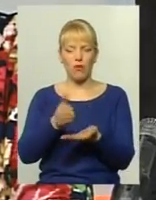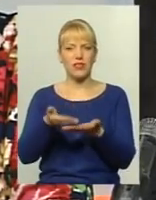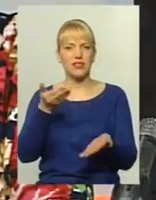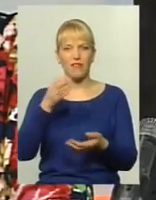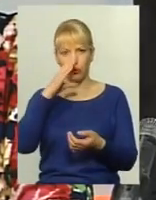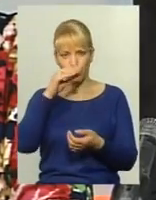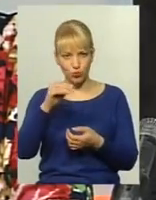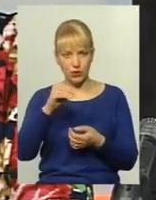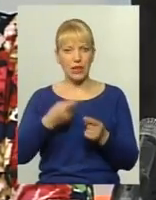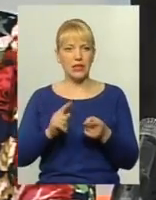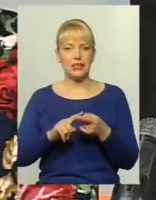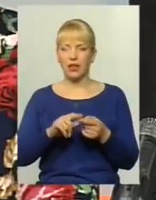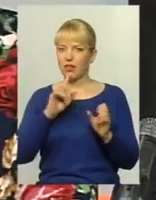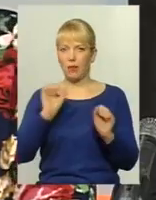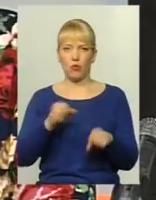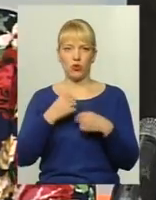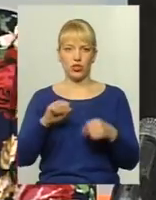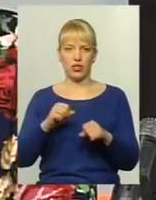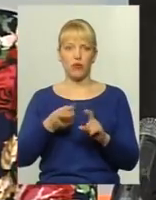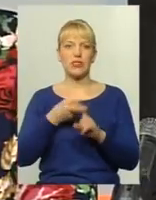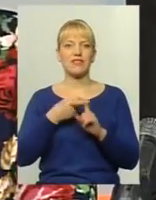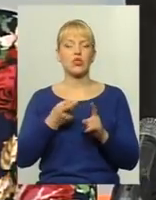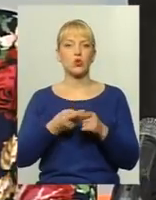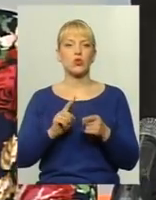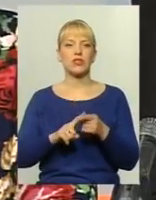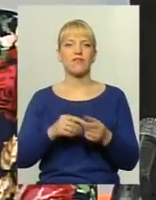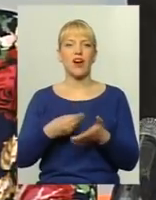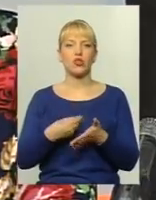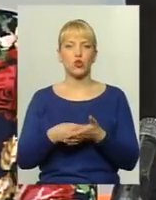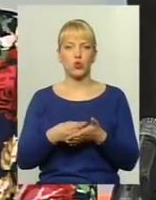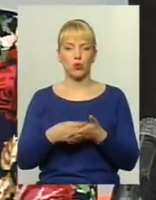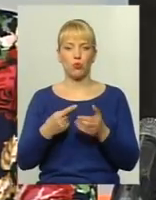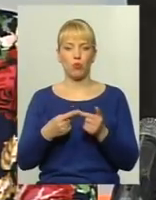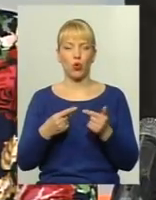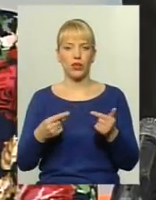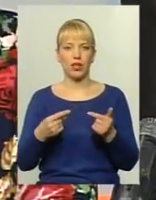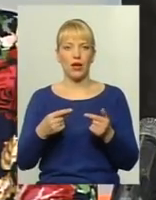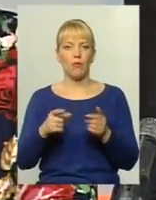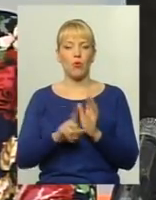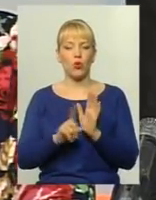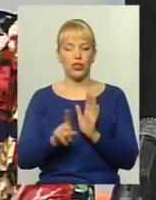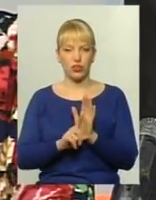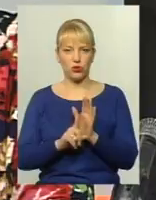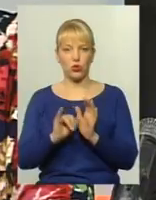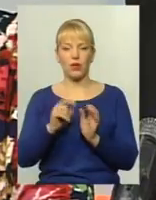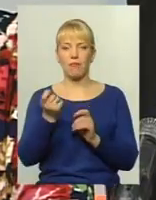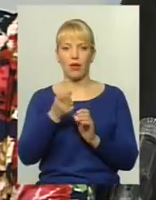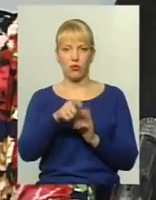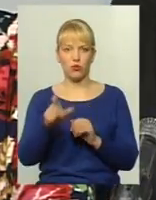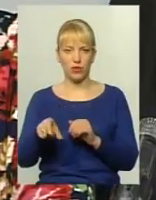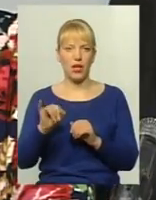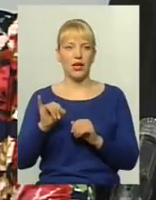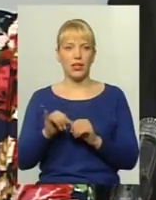неможливо. В зв'язку з вартостю проїзду, з пасажиропотоком. І